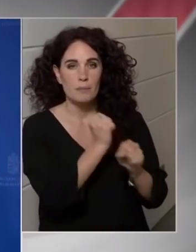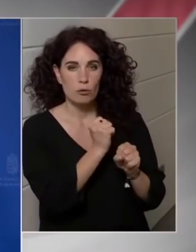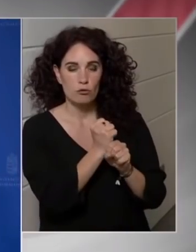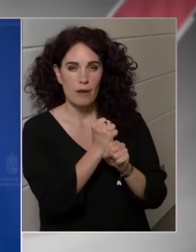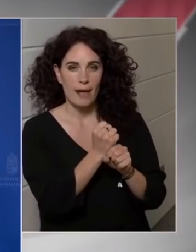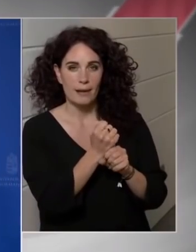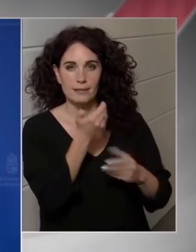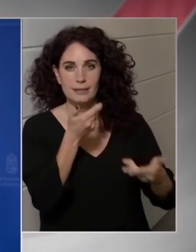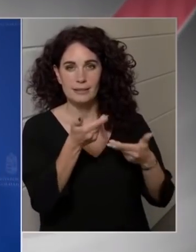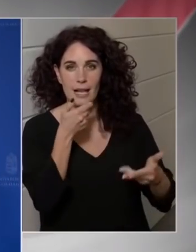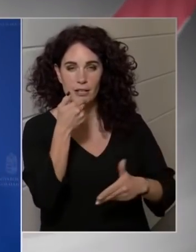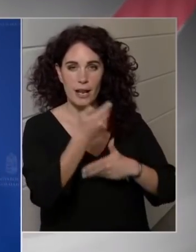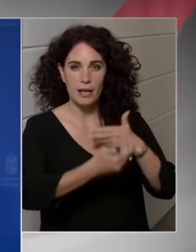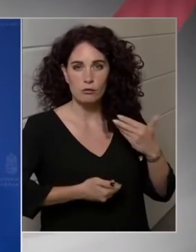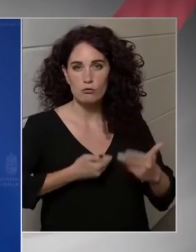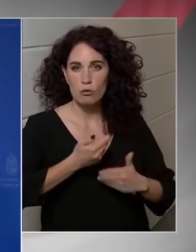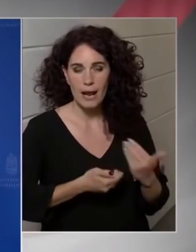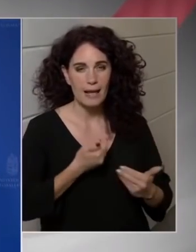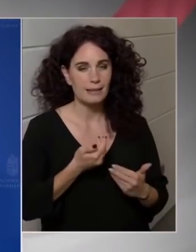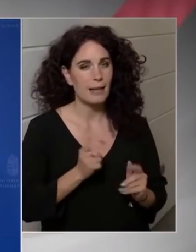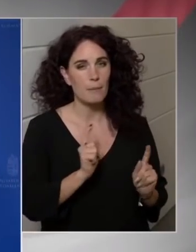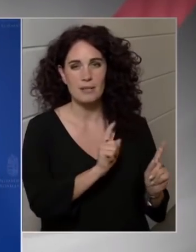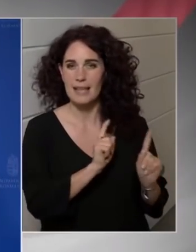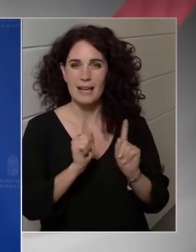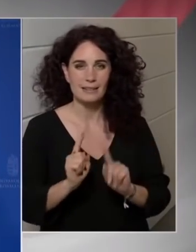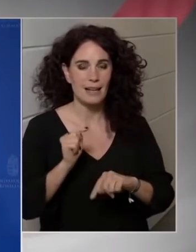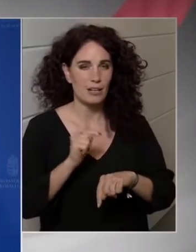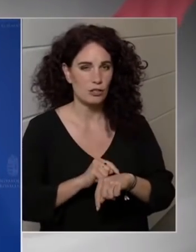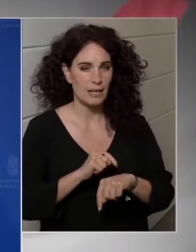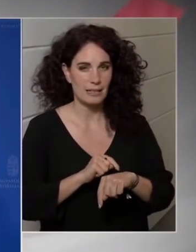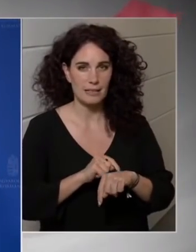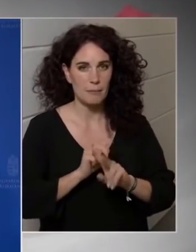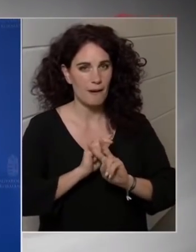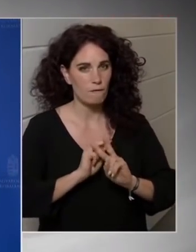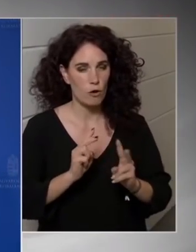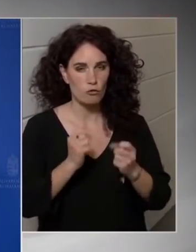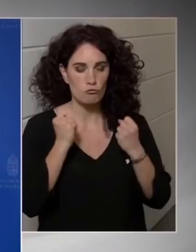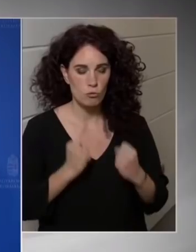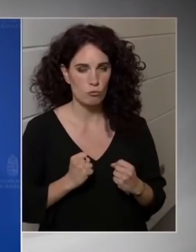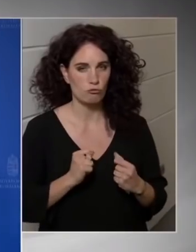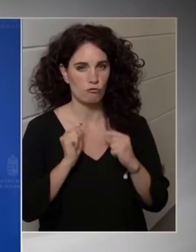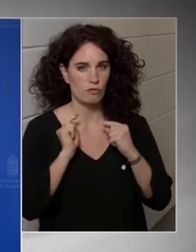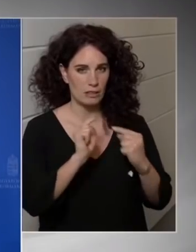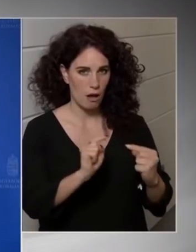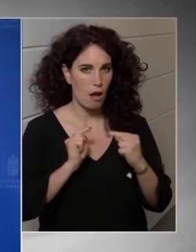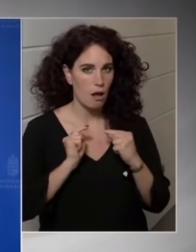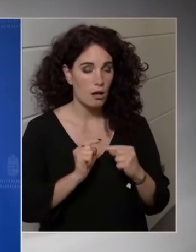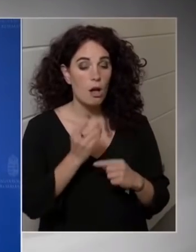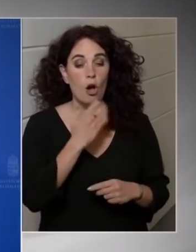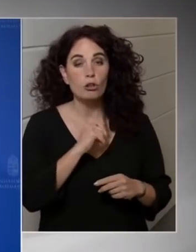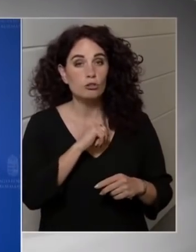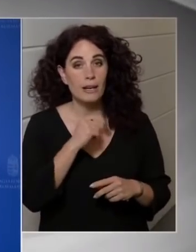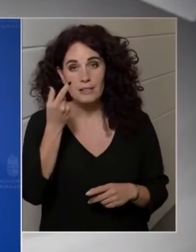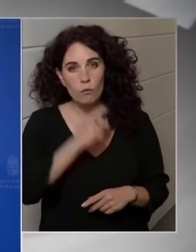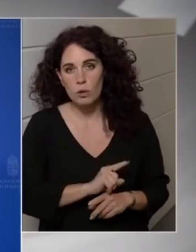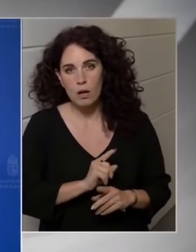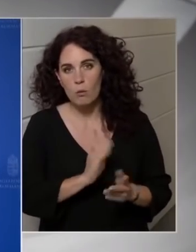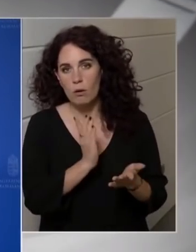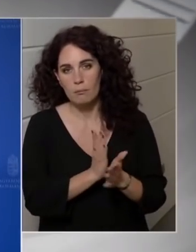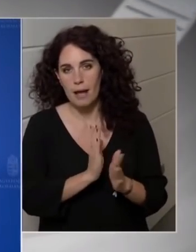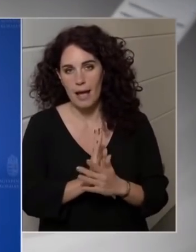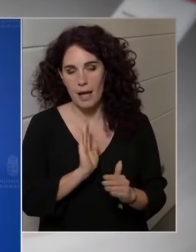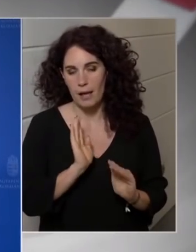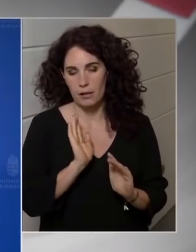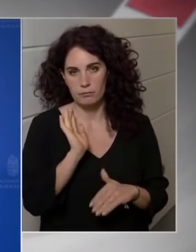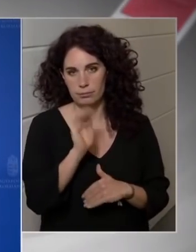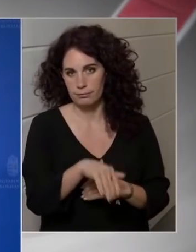tárgyalások során nem az átállás idejében van súlyos vita. Ha csak azon múlva megegyeztünk volna, és jóval